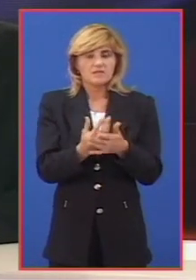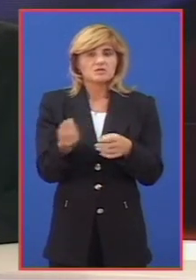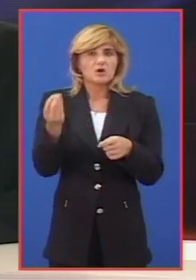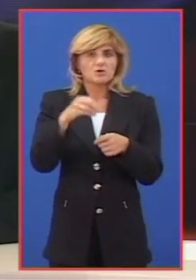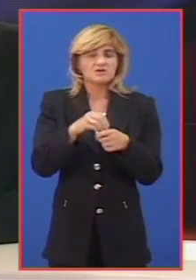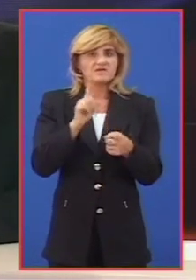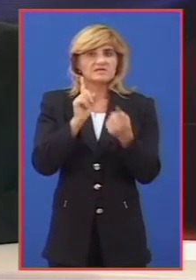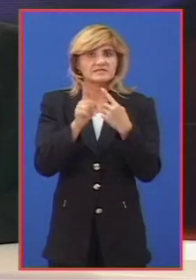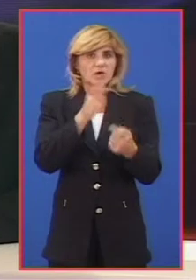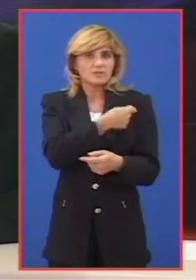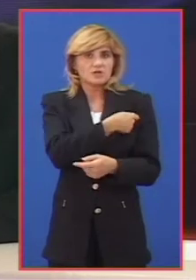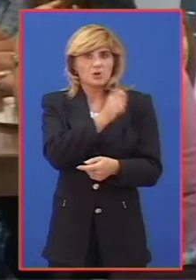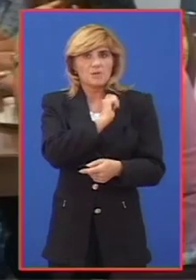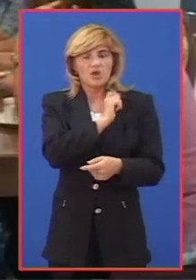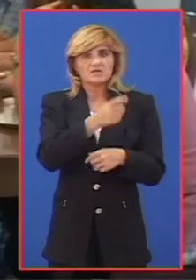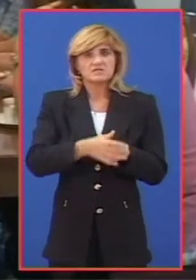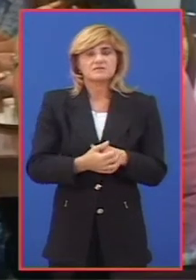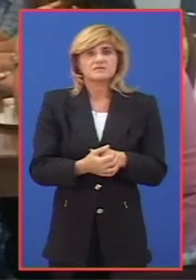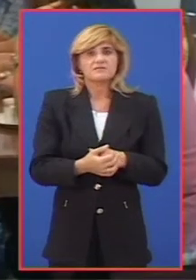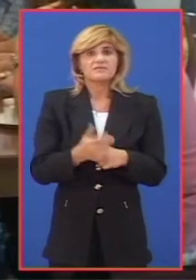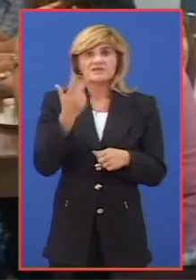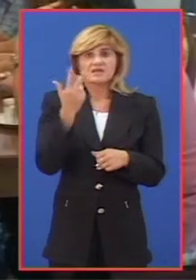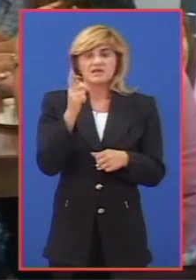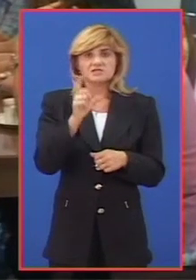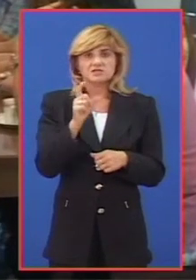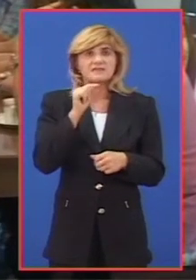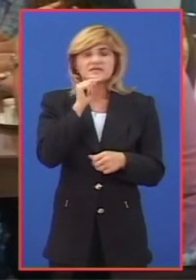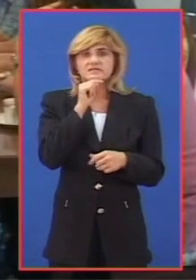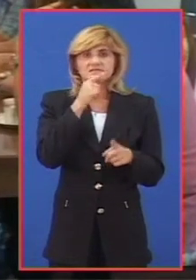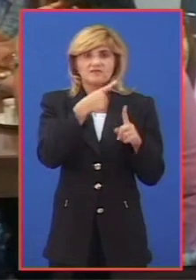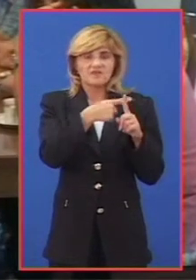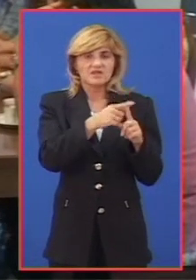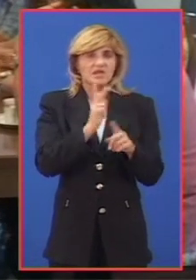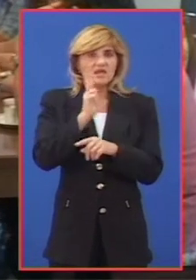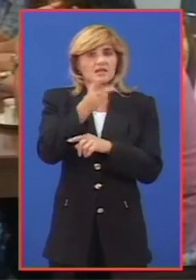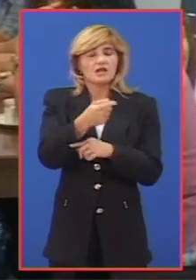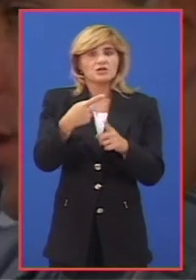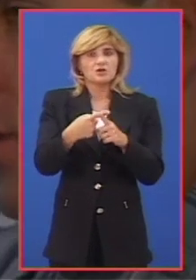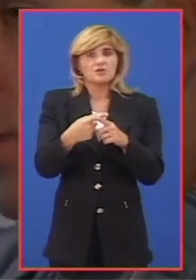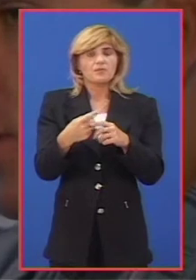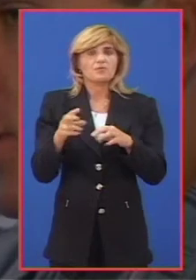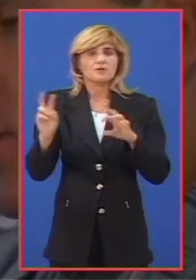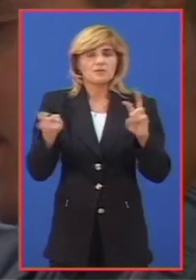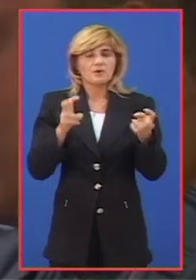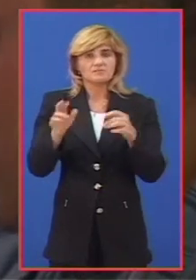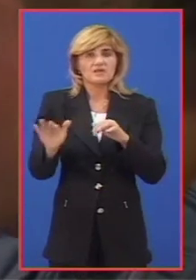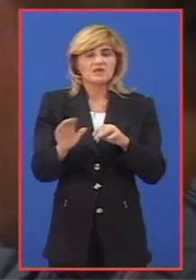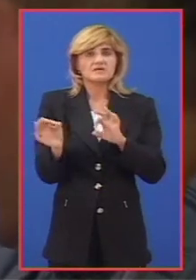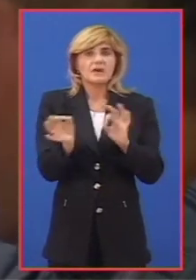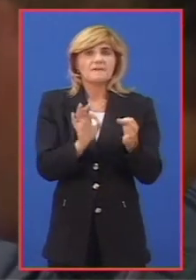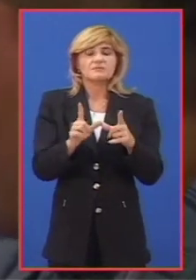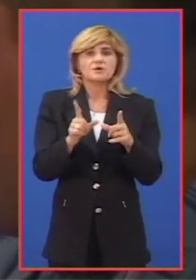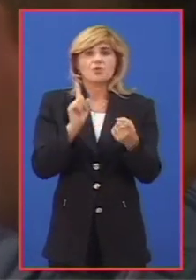je i saobraćajna policija. 3. septembra Crveni Krst će po treći put organizovati akciju Bezbednosti dece u